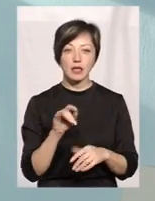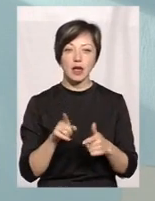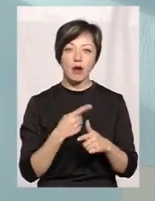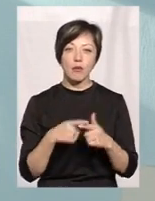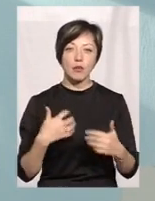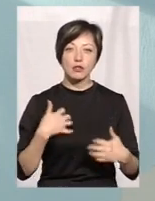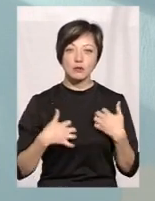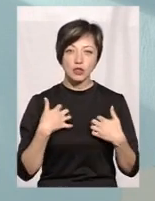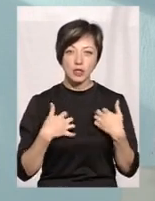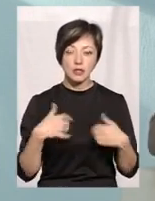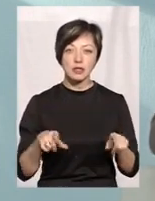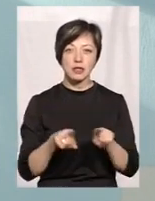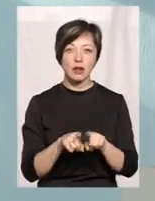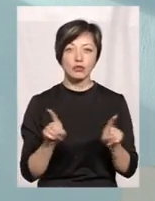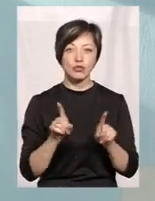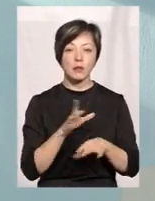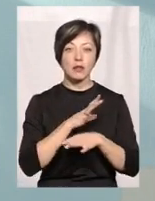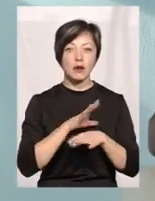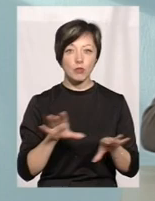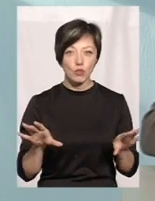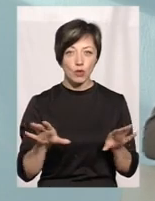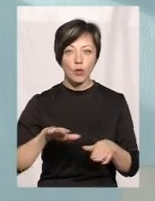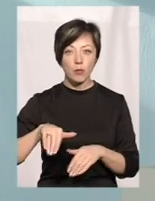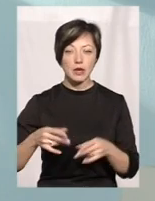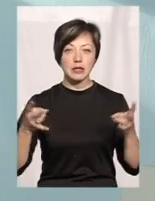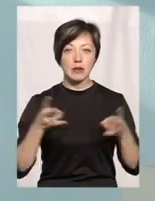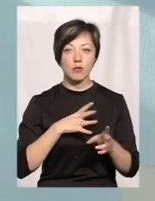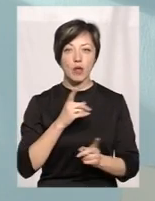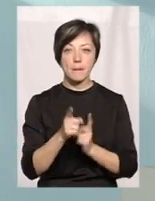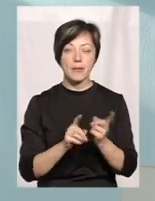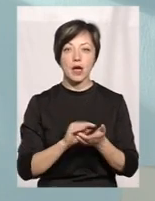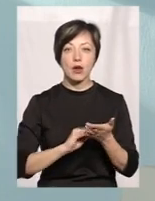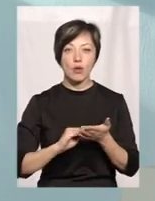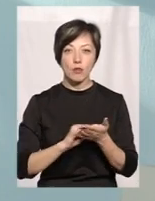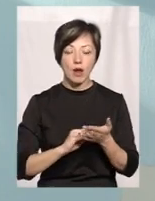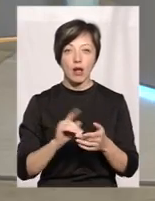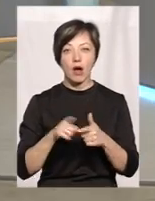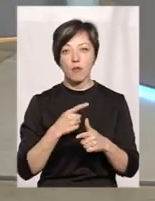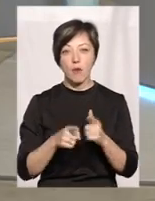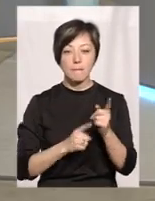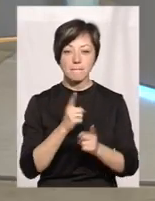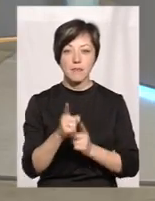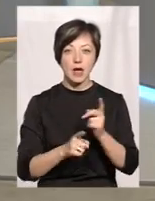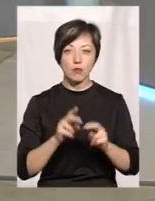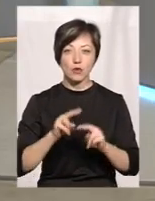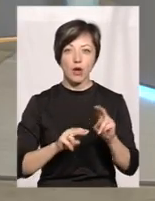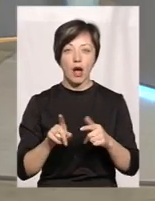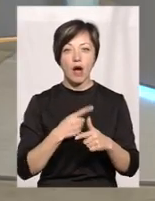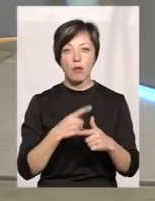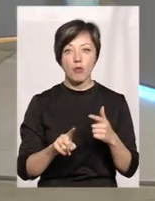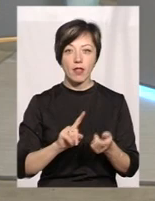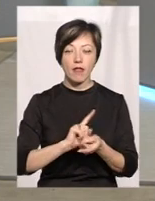поспішити так, щоб не було, потім треба було переробляти або перебудовувати, або, навпаки,